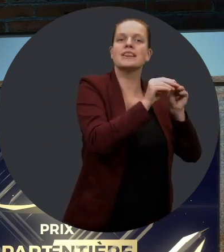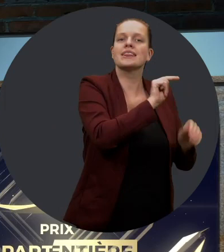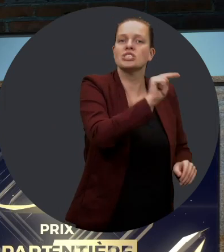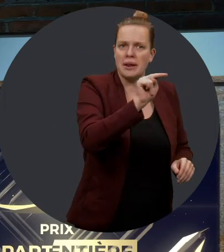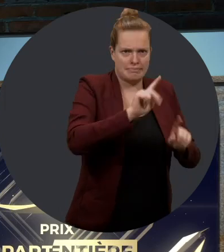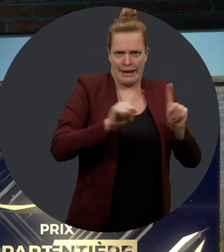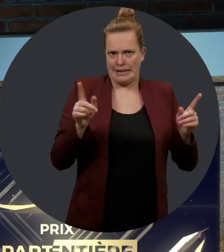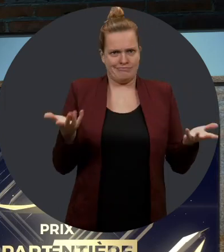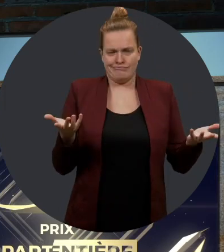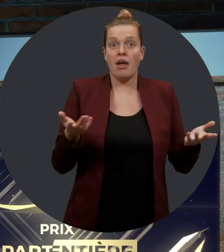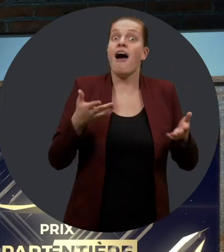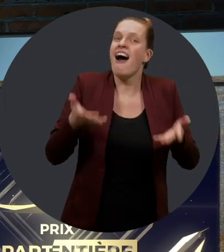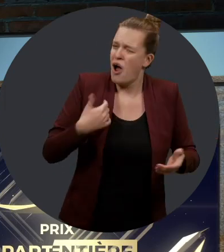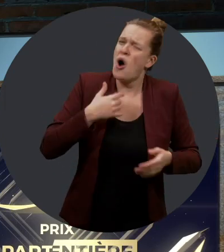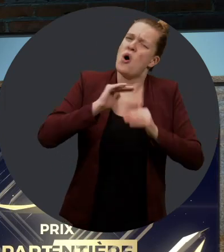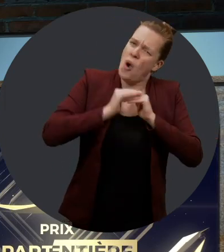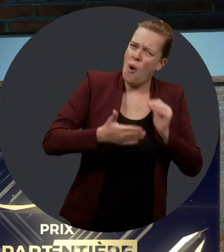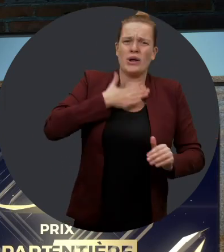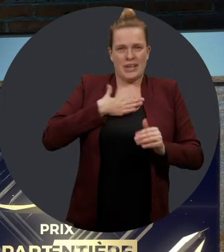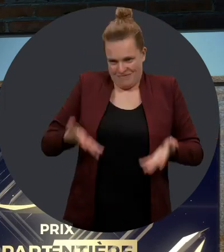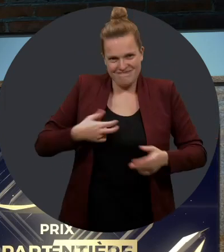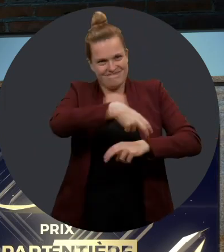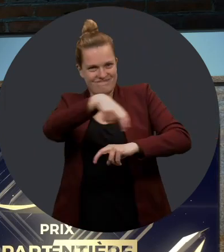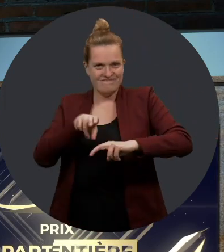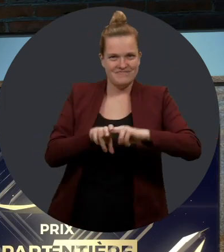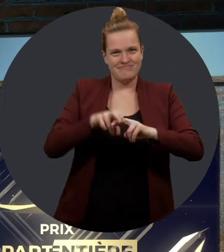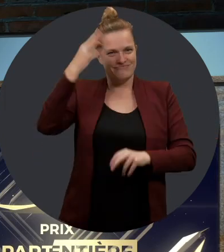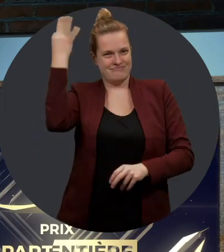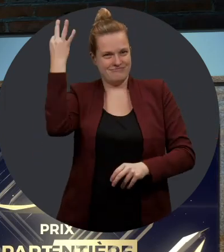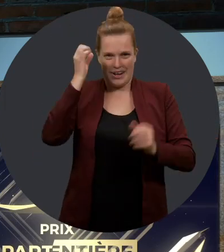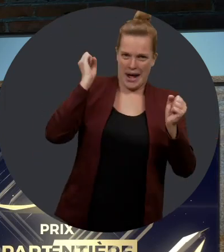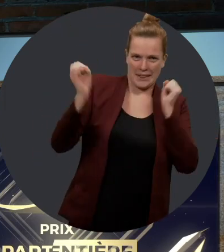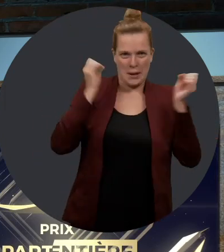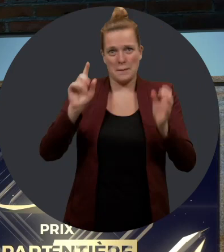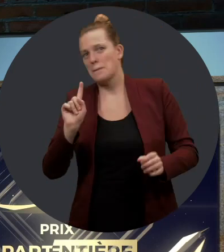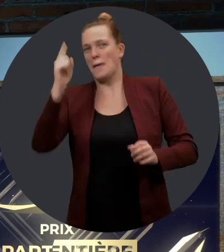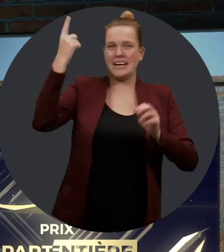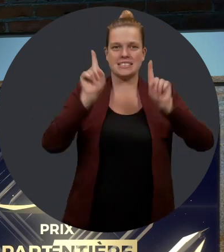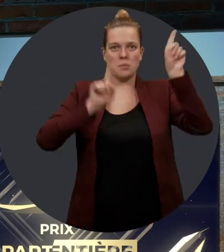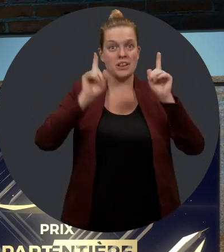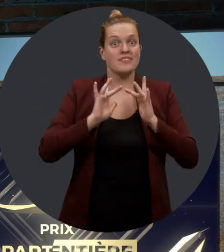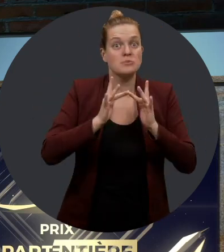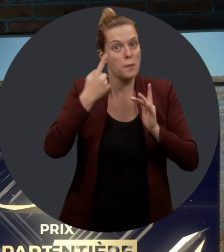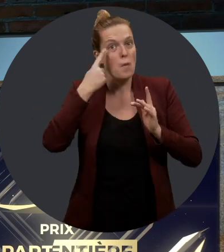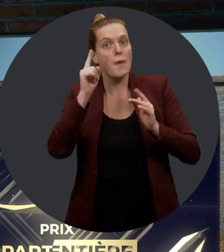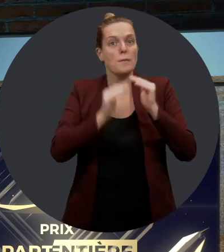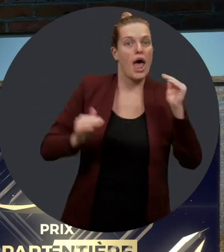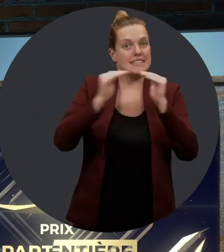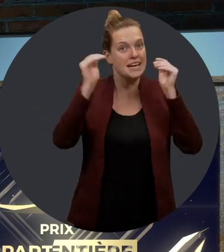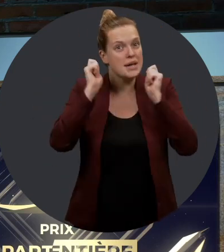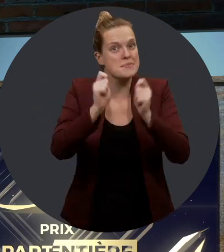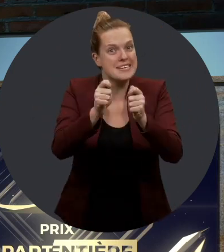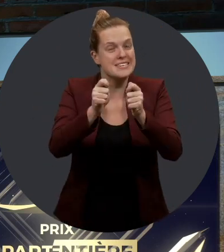nationale, ça a été revu. Alors je suis vraiment heureuse d'être devant vous aujourd'hui pour animer la toute première cérémonie